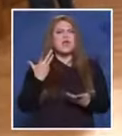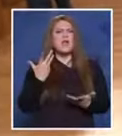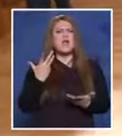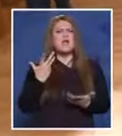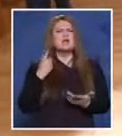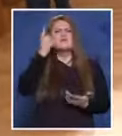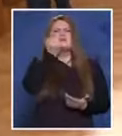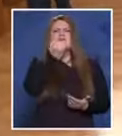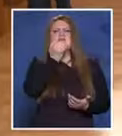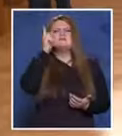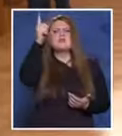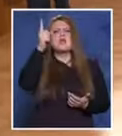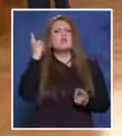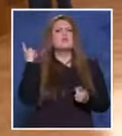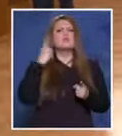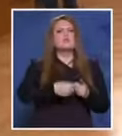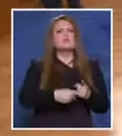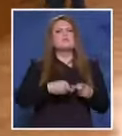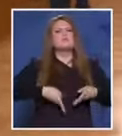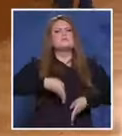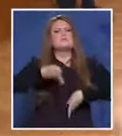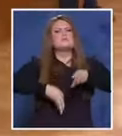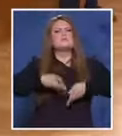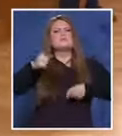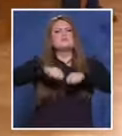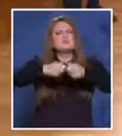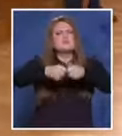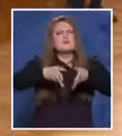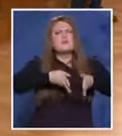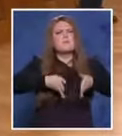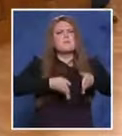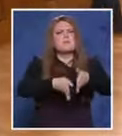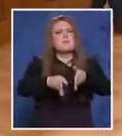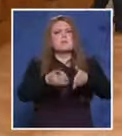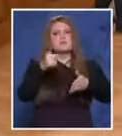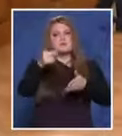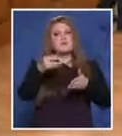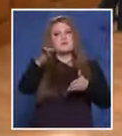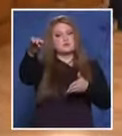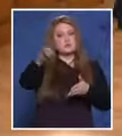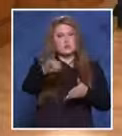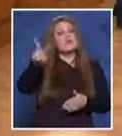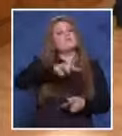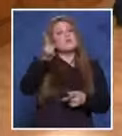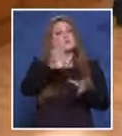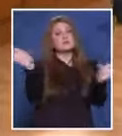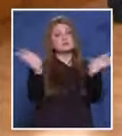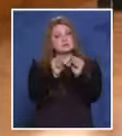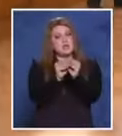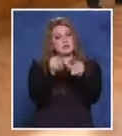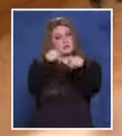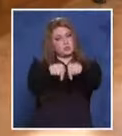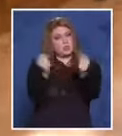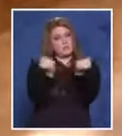стига от това село? Аз видях, че шосето е разбито. Не, заповядайте и вие тук. Идвамата зад банката.